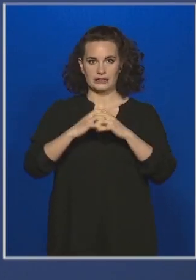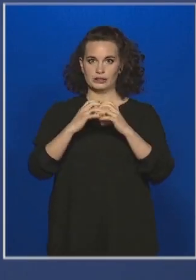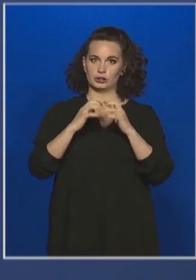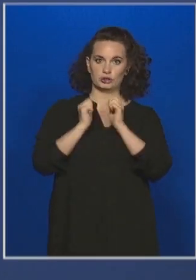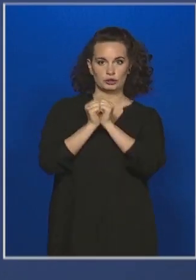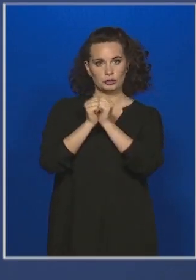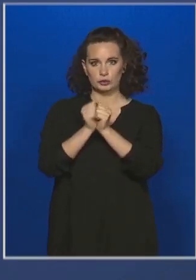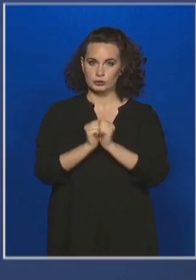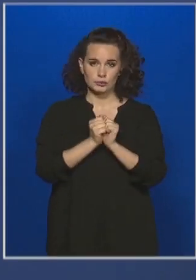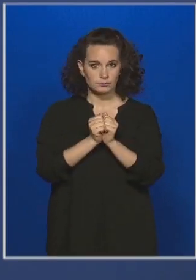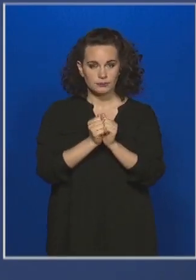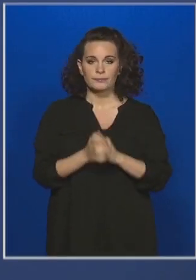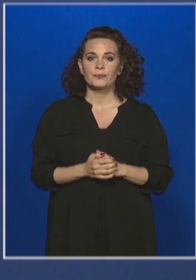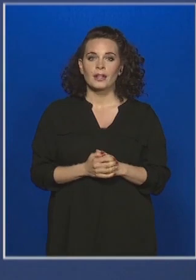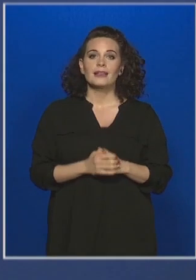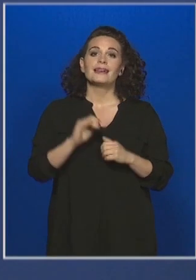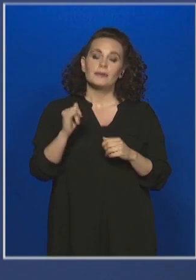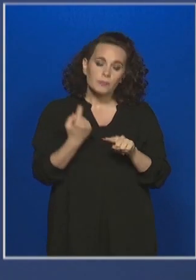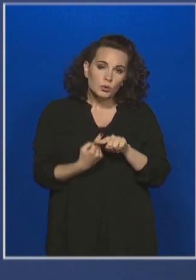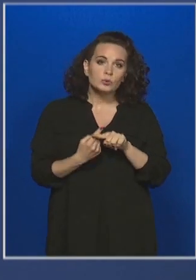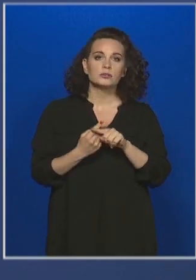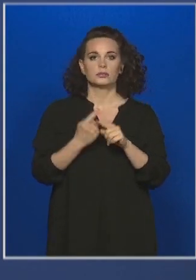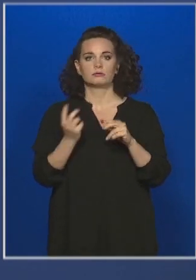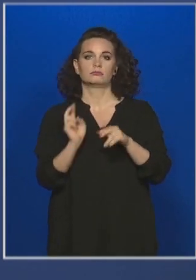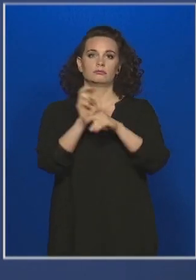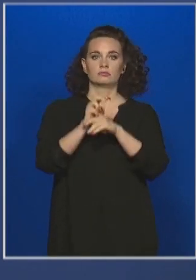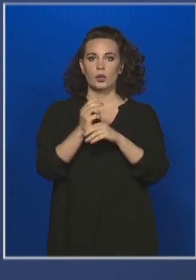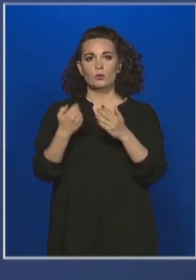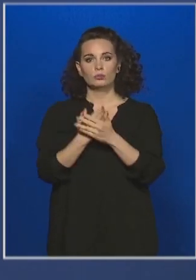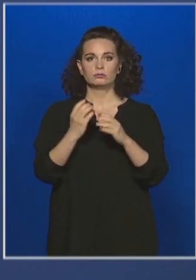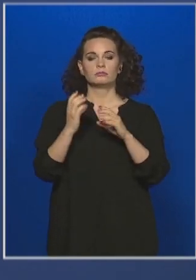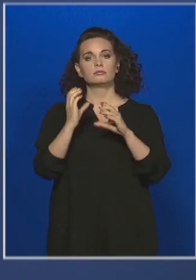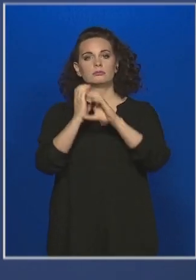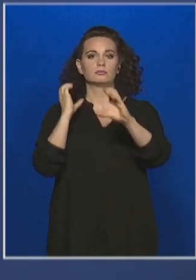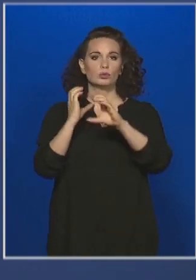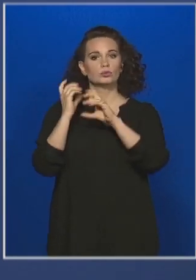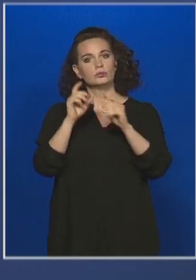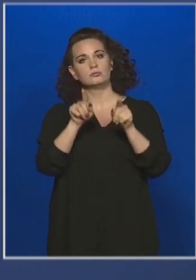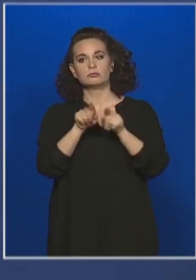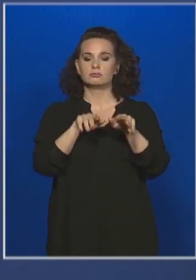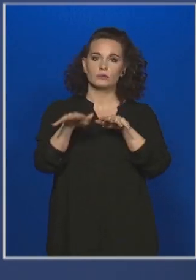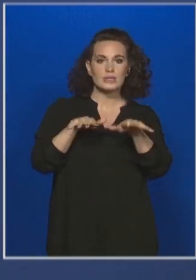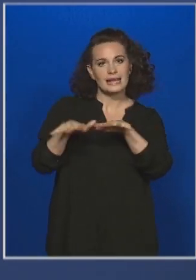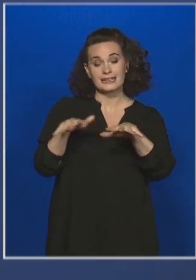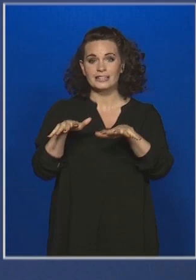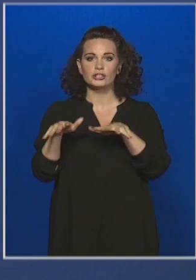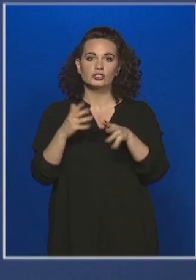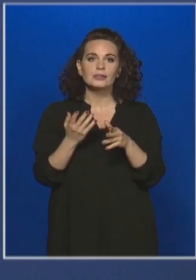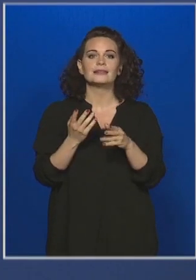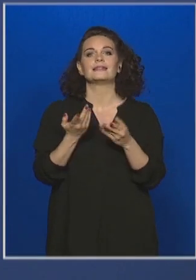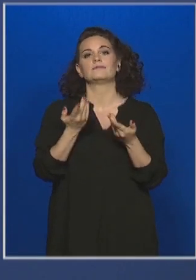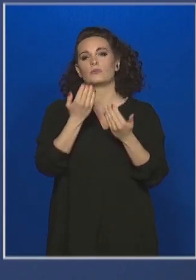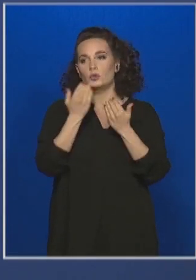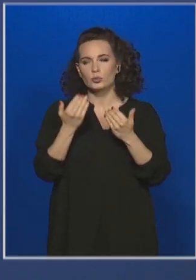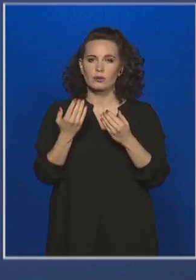egyébként, melyek esetén a járatsürítés megtörtént, köszönet az együttműködésért az érintett társaságoknak, tehát a tömegközlekedés terén